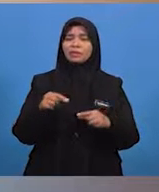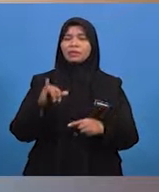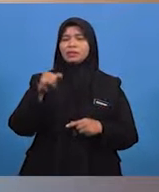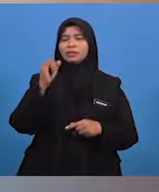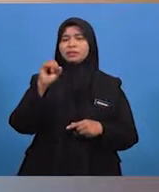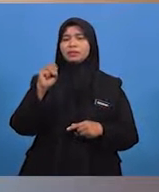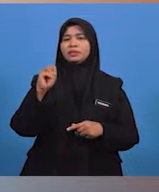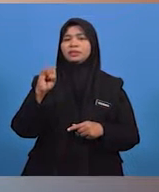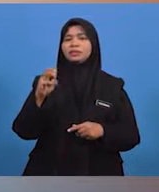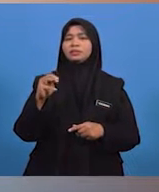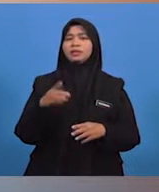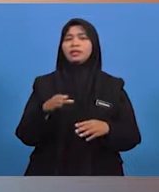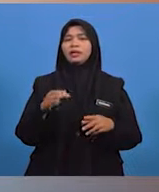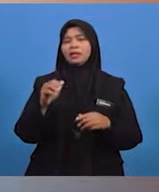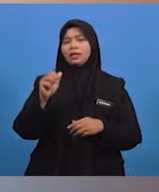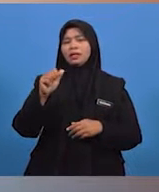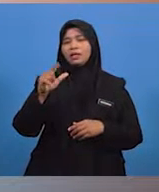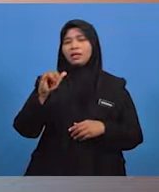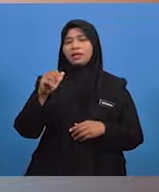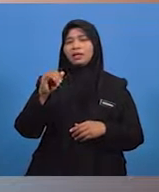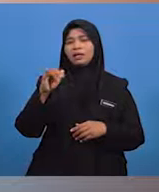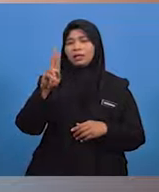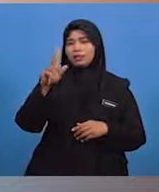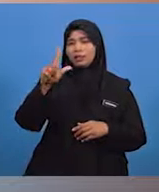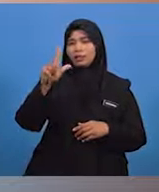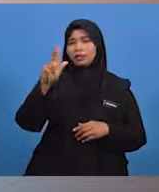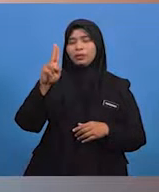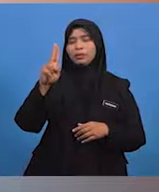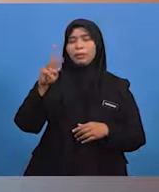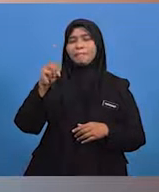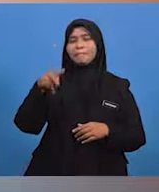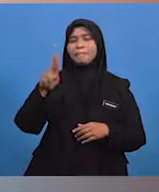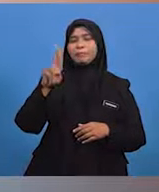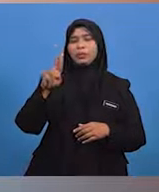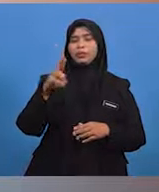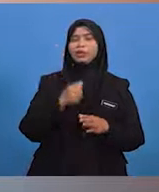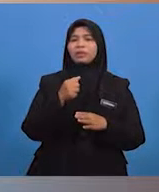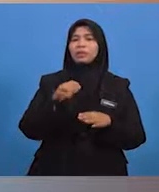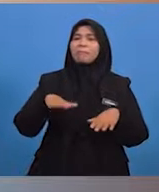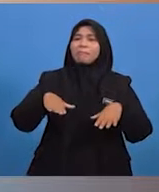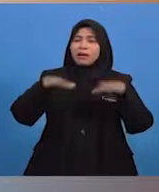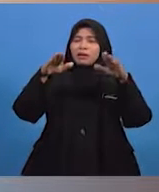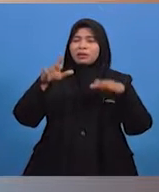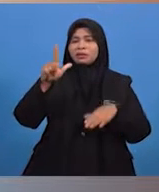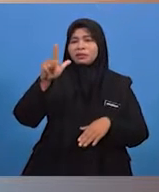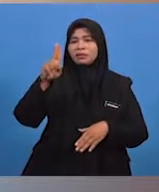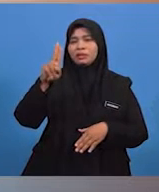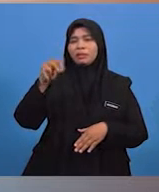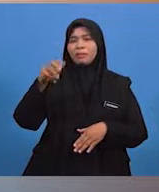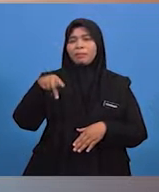ialah aliran lumpur atau juga dikenali sebagai banjir lumpur.